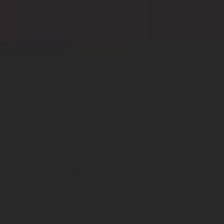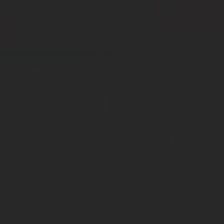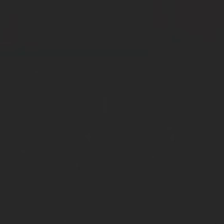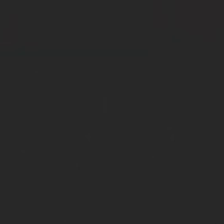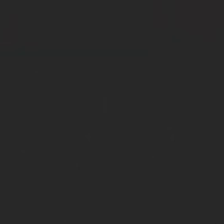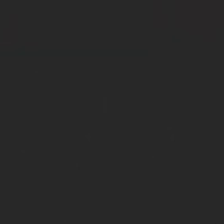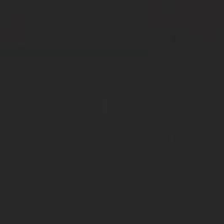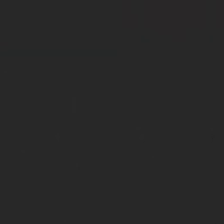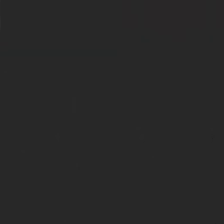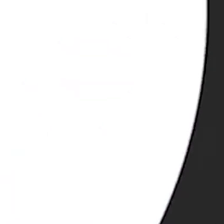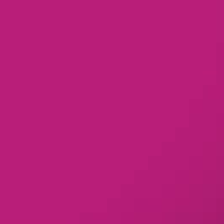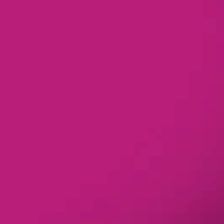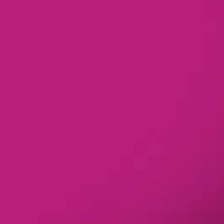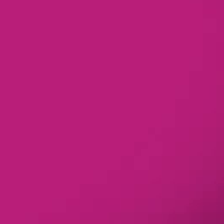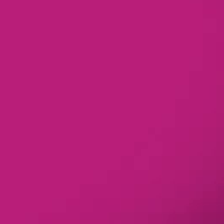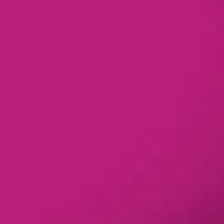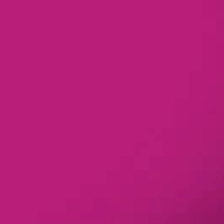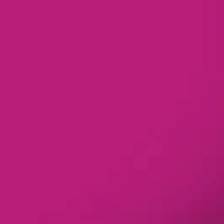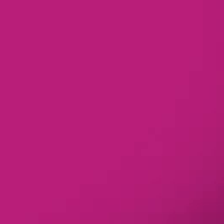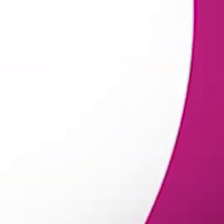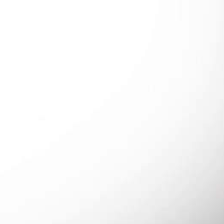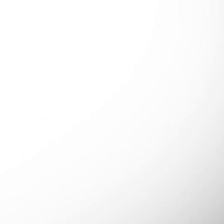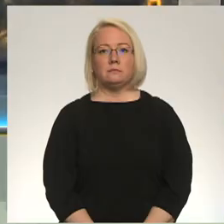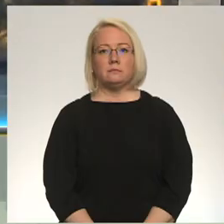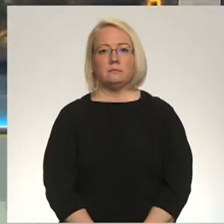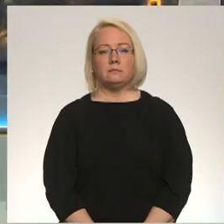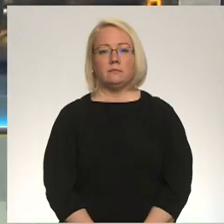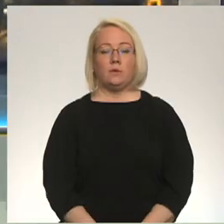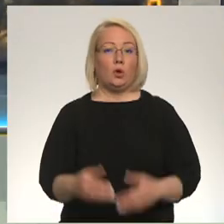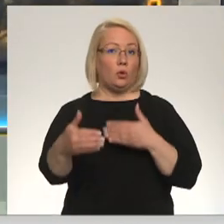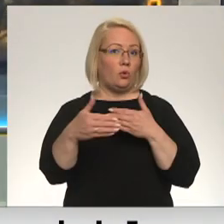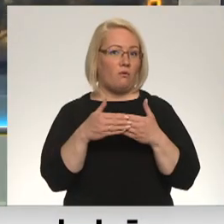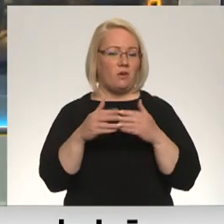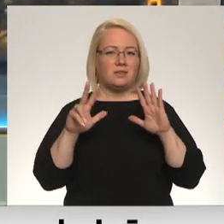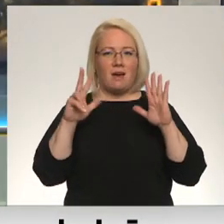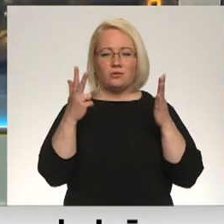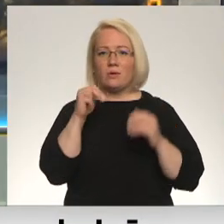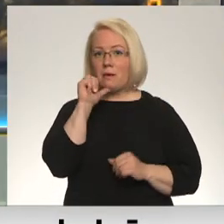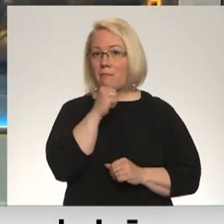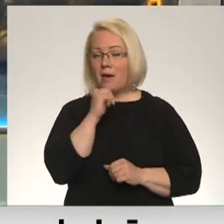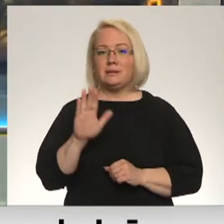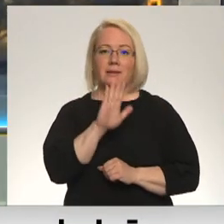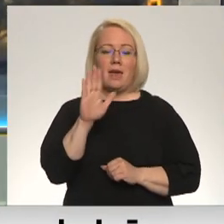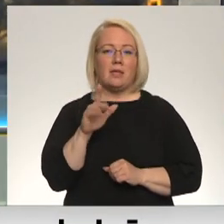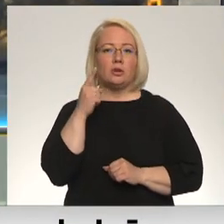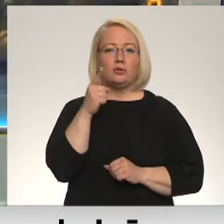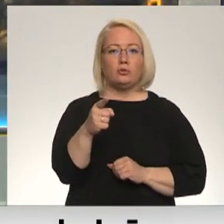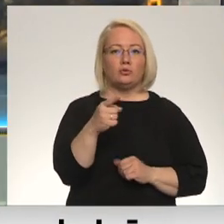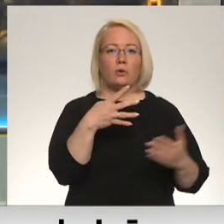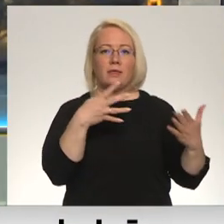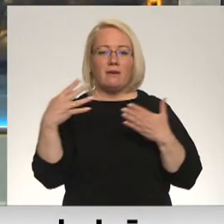Re, visi ēters ir te! Tuvojies 8. maijas diena, kas 1945.